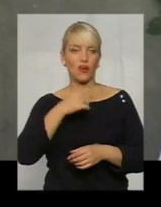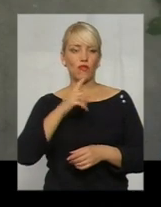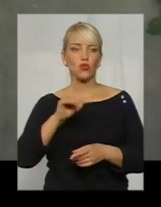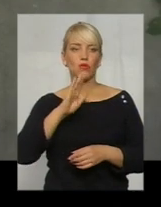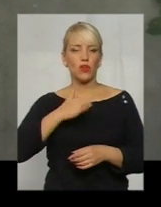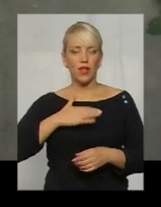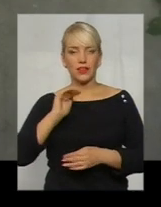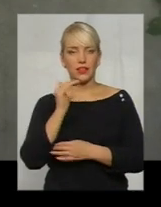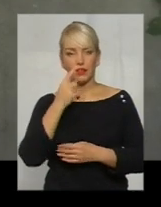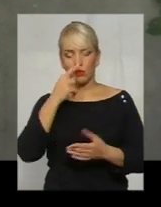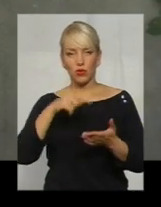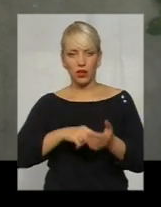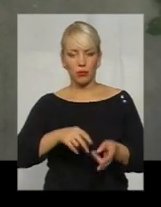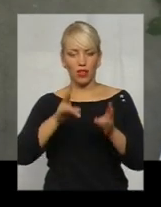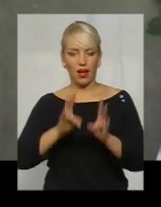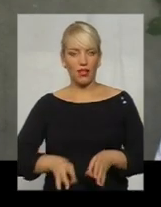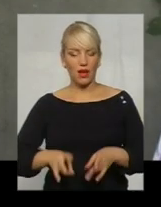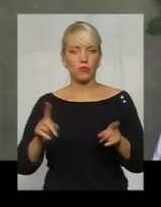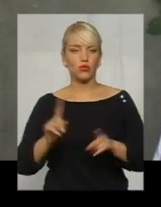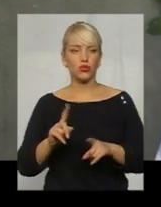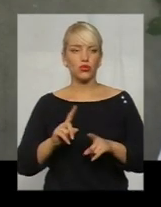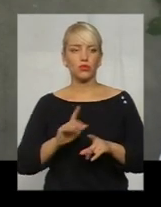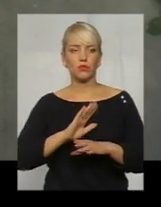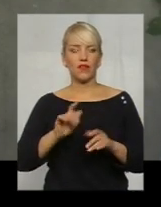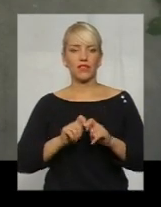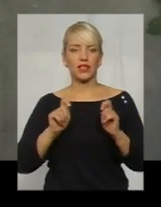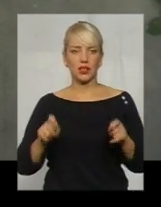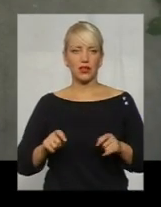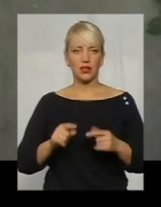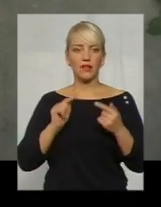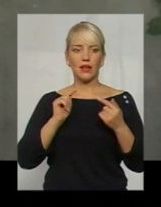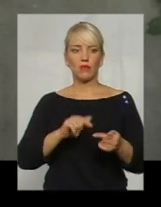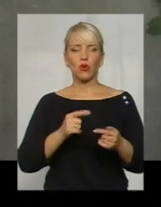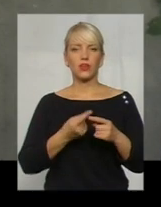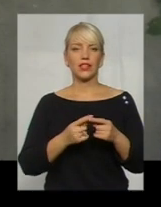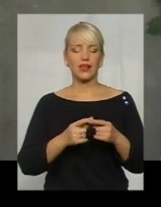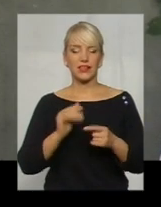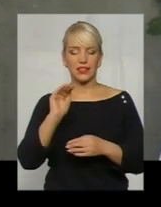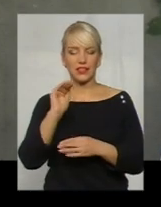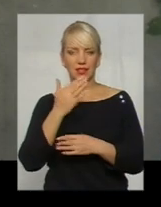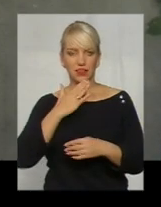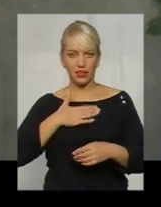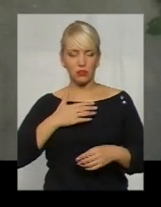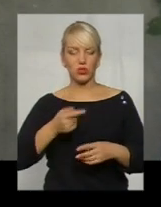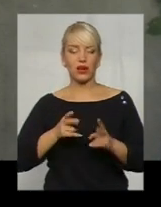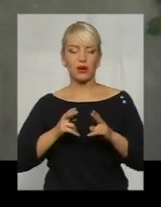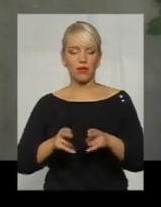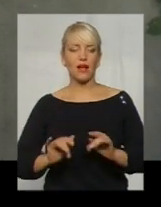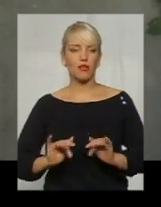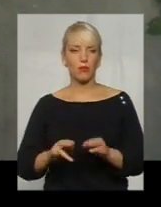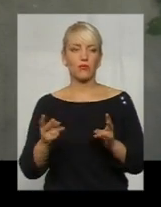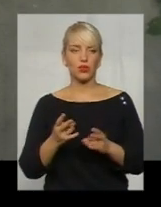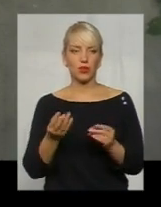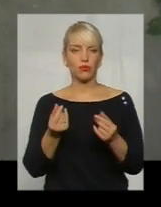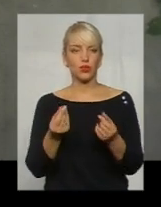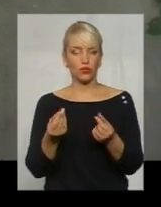дитина потрапила в халепу, і для того, щоб не відкривати проти неї кримінальне провадження, потрібна певна